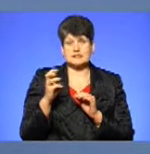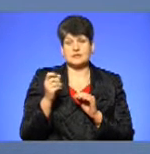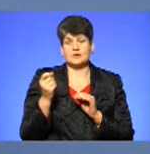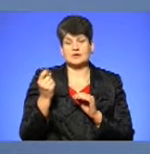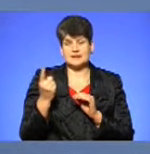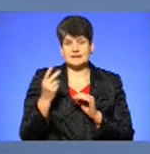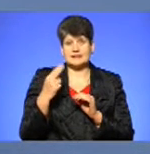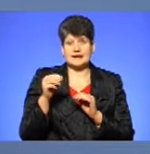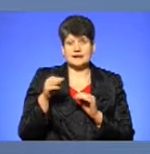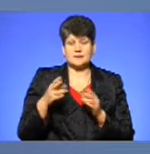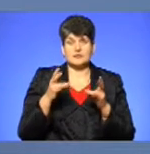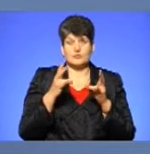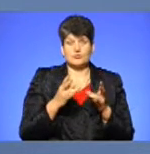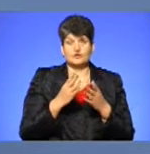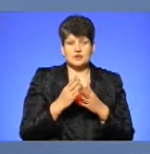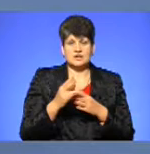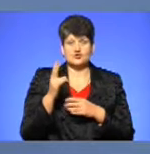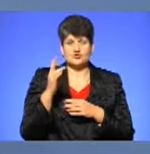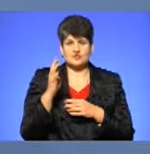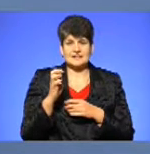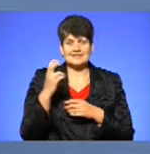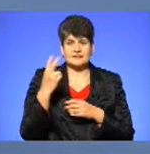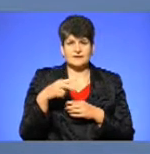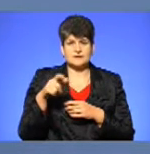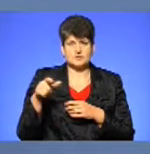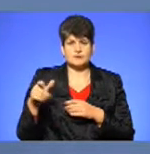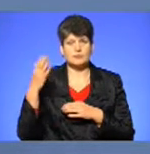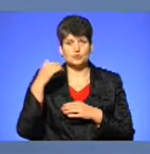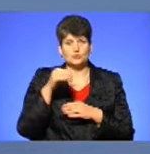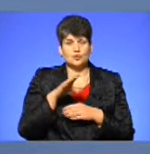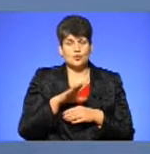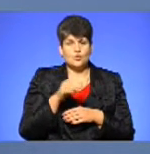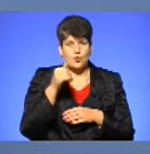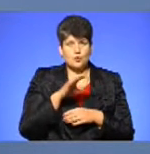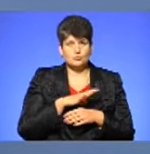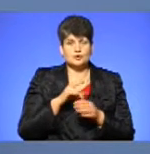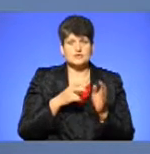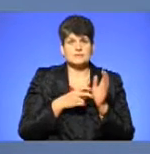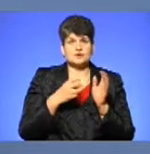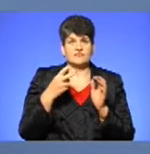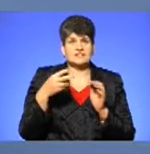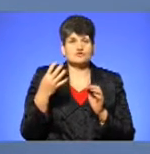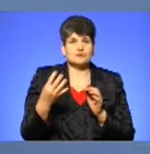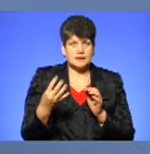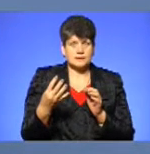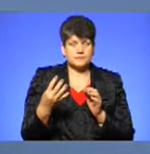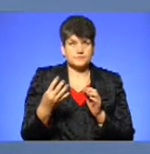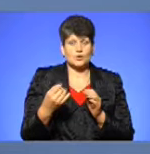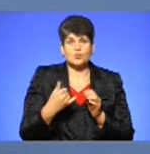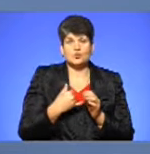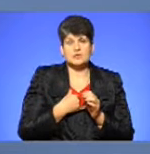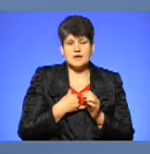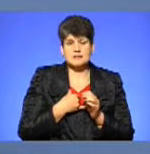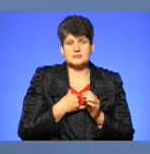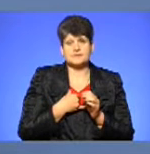травмовано 420 осіб. Минулого року було 724, тобто в нас, знову ж